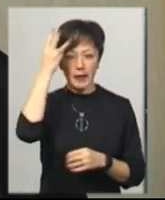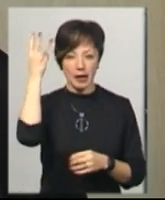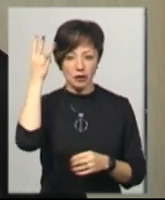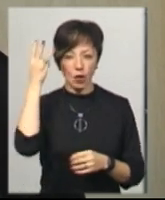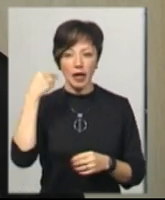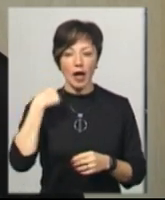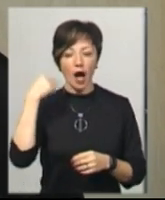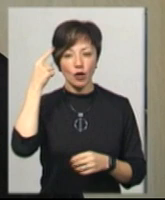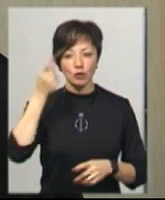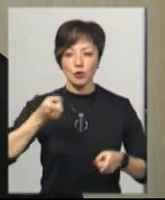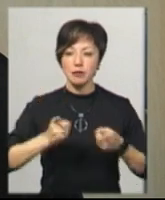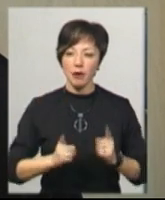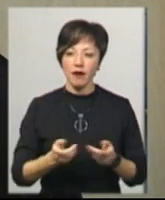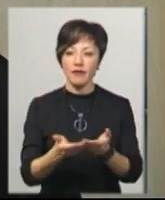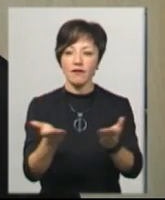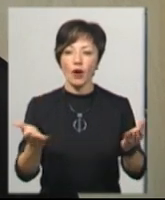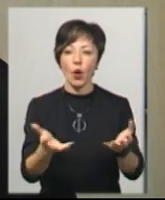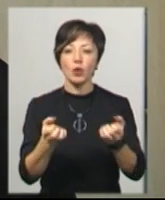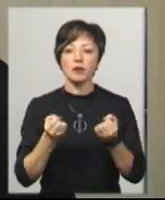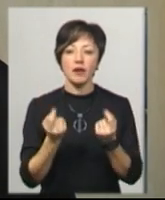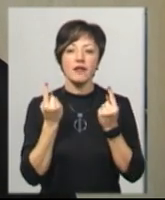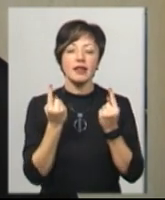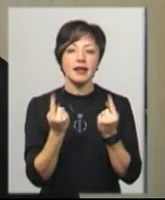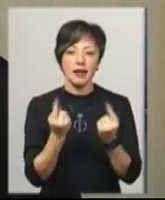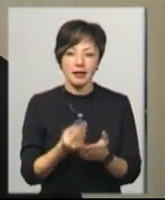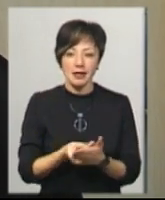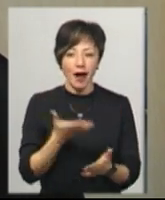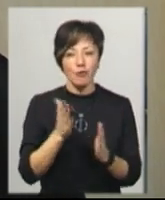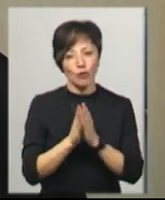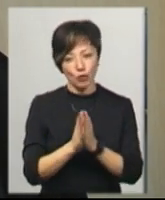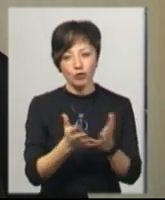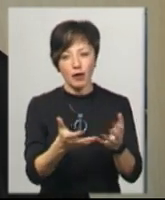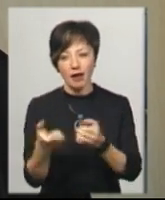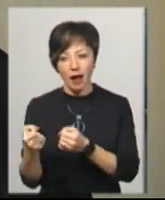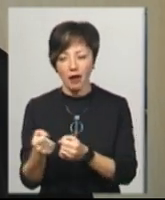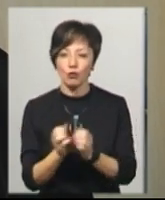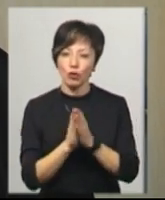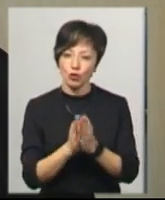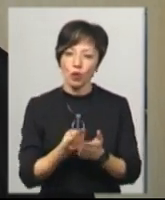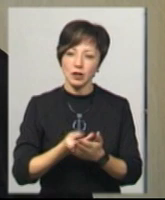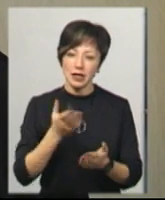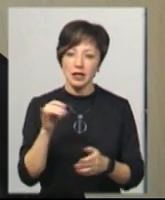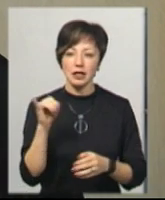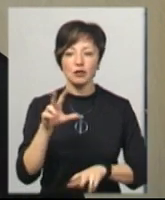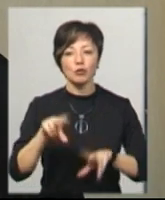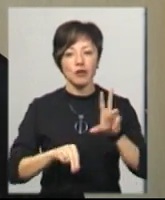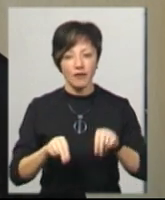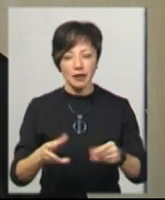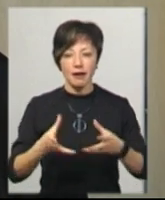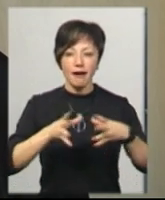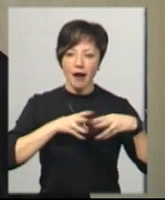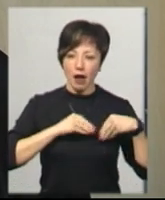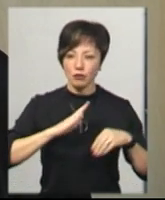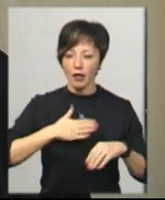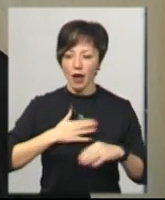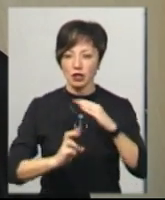думаю, що справді ви отримуєте великий скарб, прошу його прийняти, прошу його доцінити, сподіваємося, що разом і наша